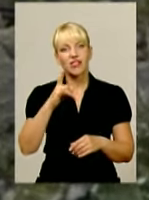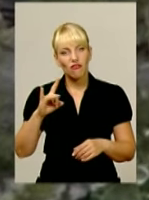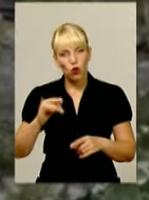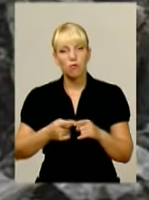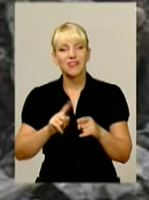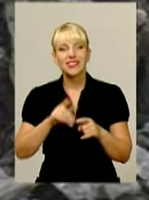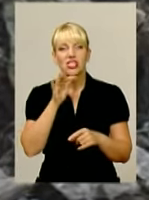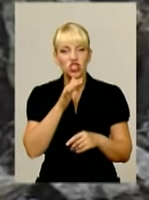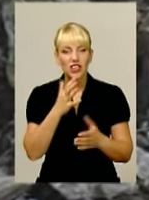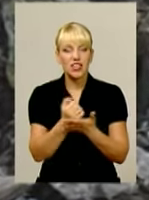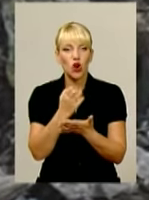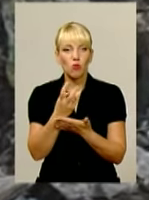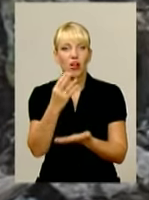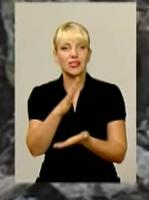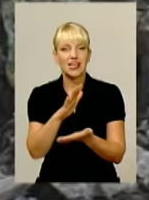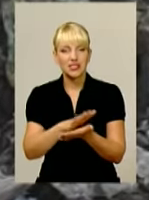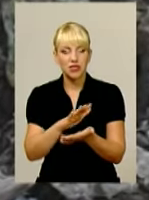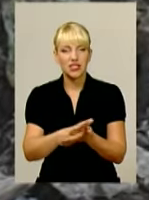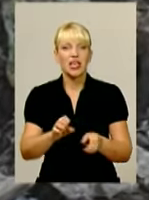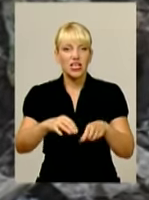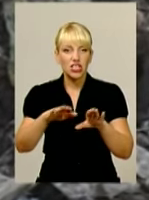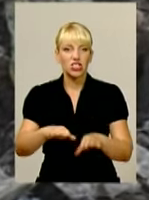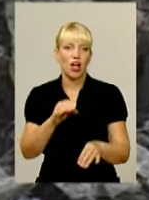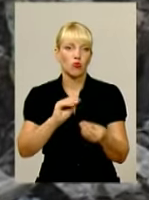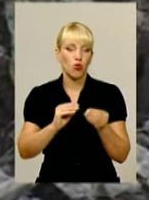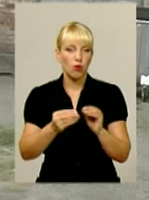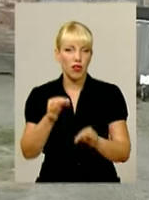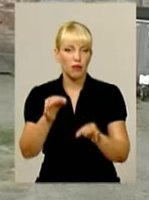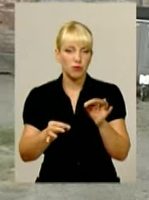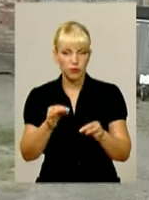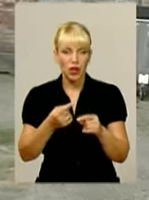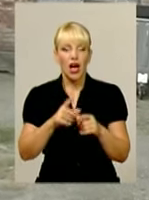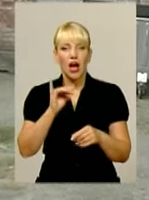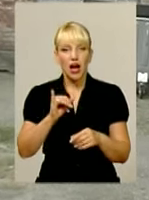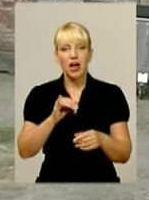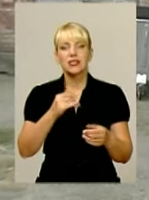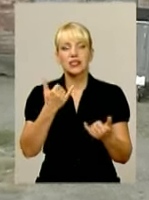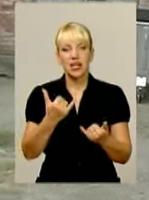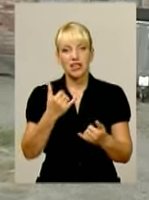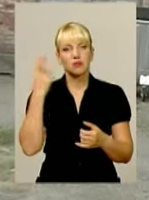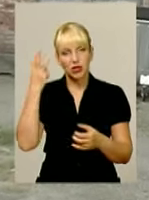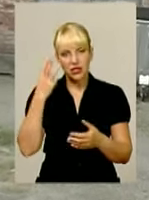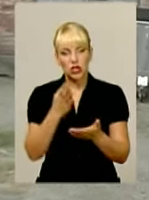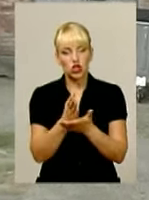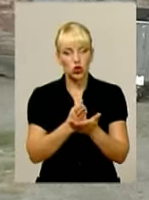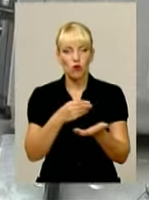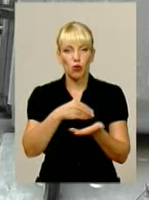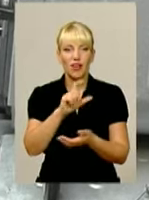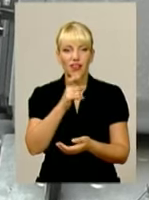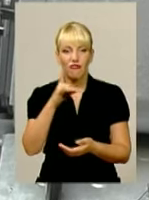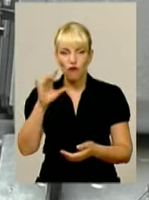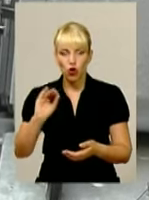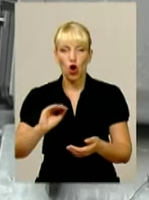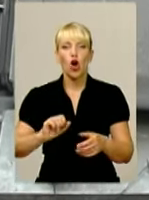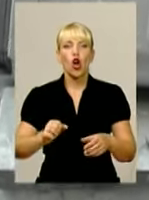звичайно ж, розв'язують екологічні проблеми, що створює сміттєзвалище. Тим часом міські чиновники закуповують нові євроконтейнери. Вони зручніші в